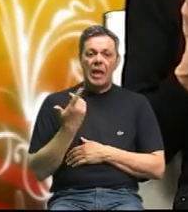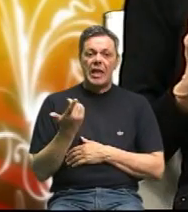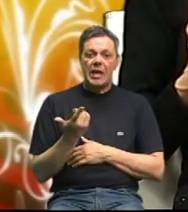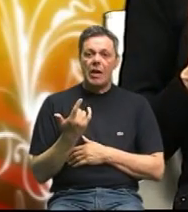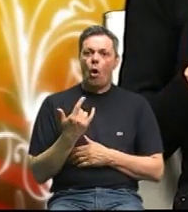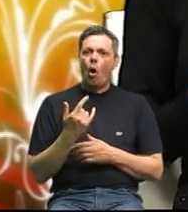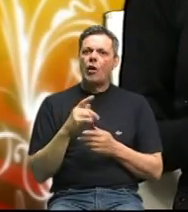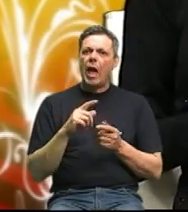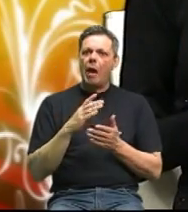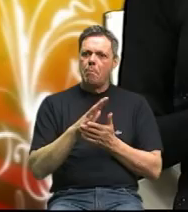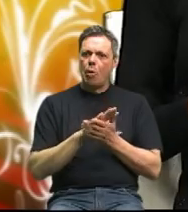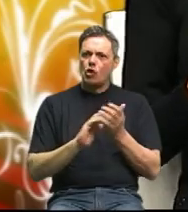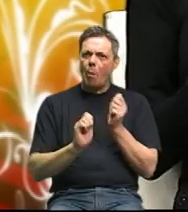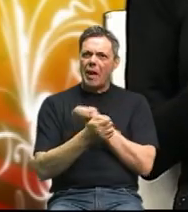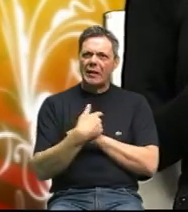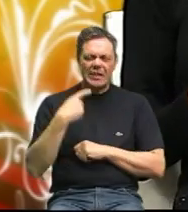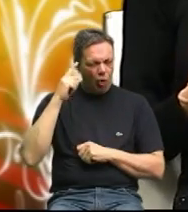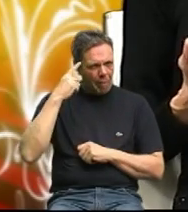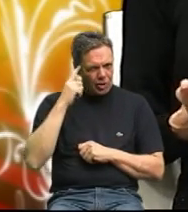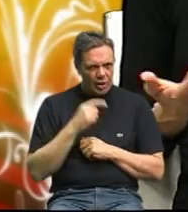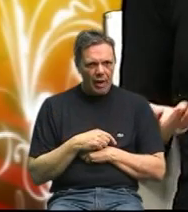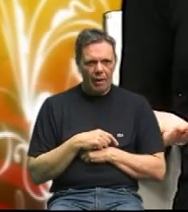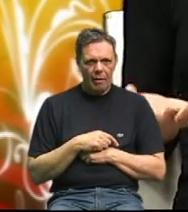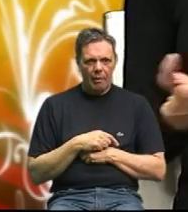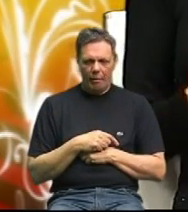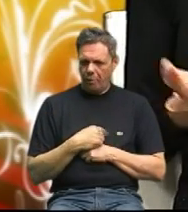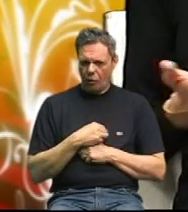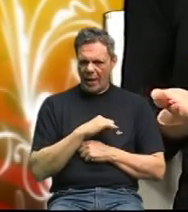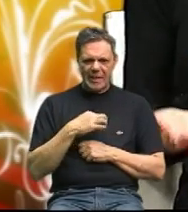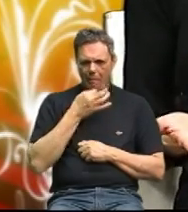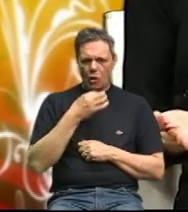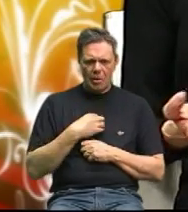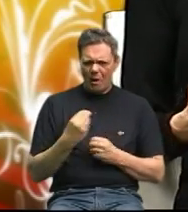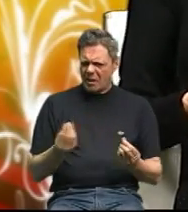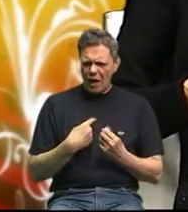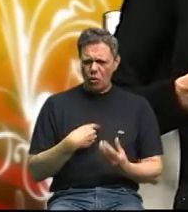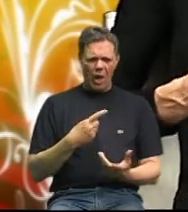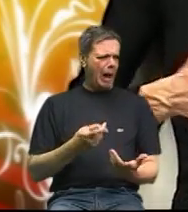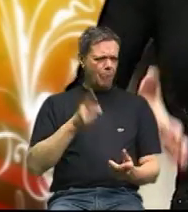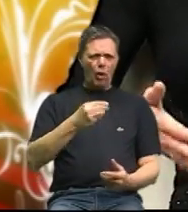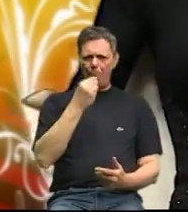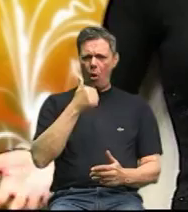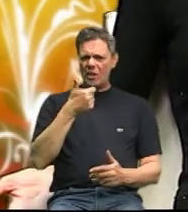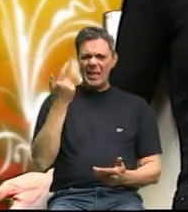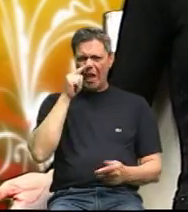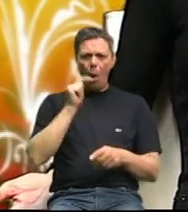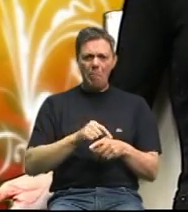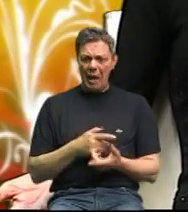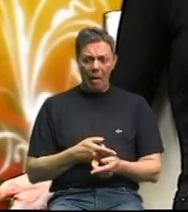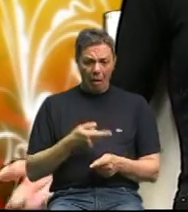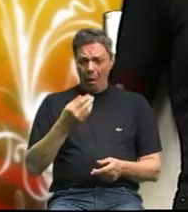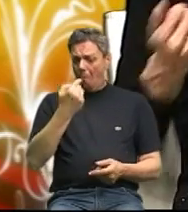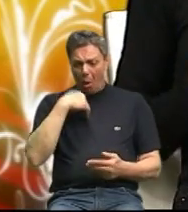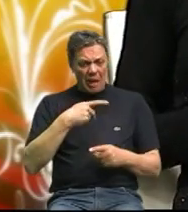mijenjať svoje myšlenie i posle toga zašto ja jedem cieľe pile kad ja po jedem pola a nisem vyše